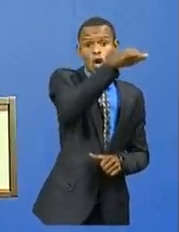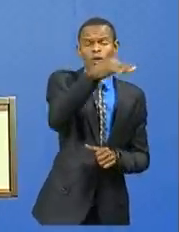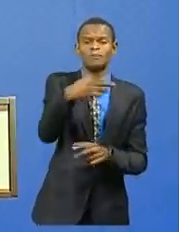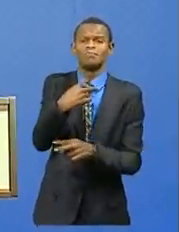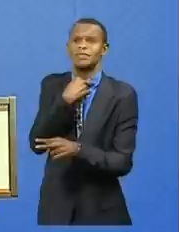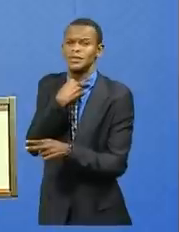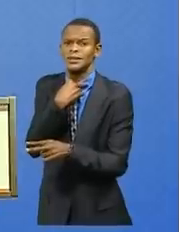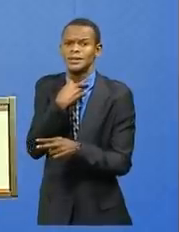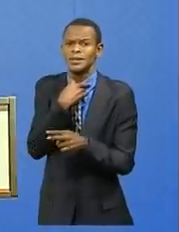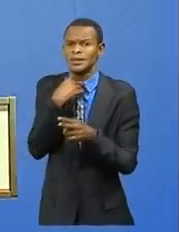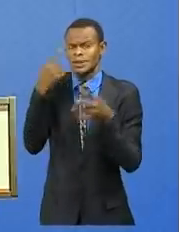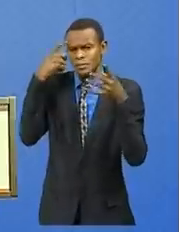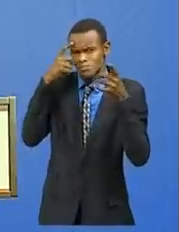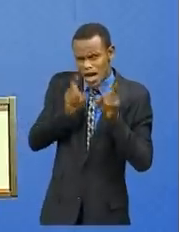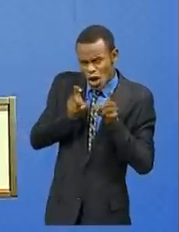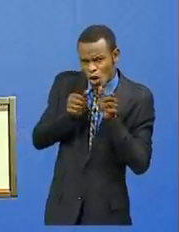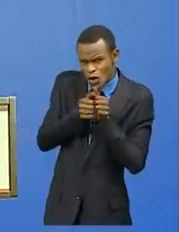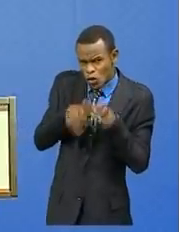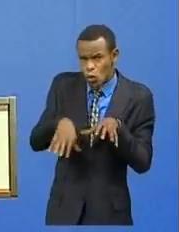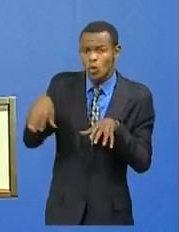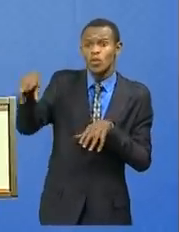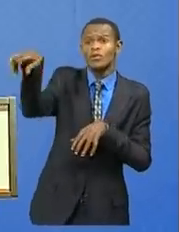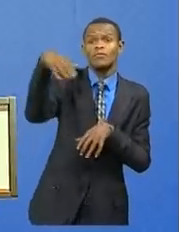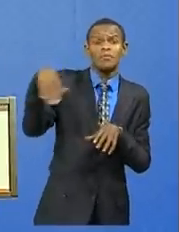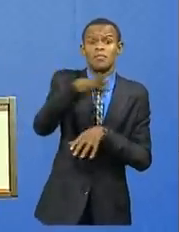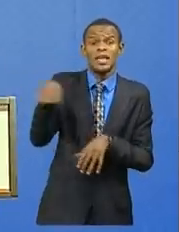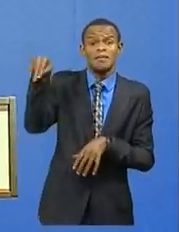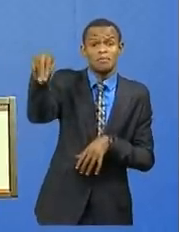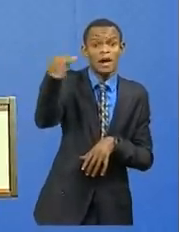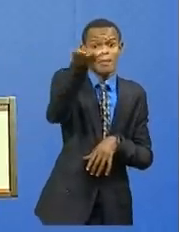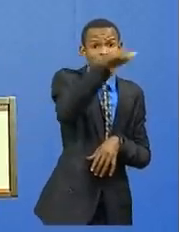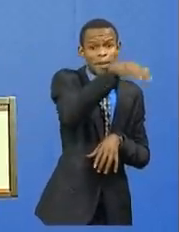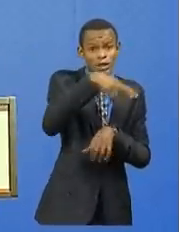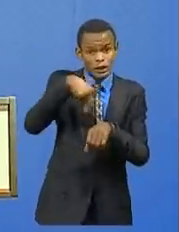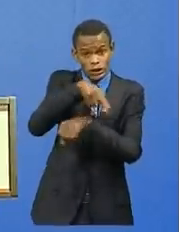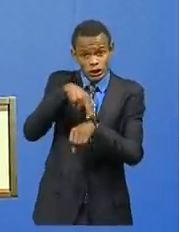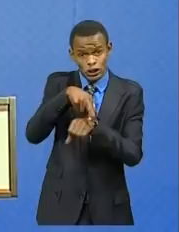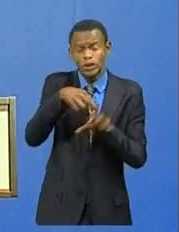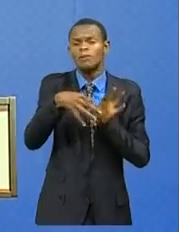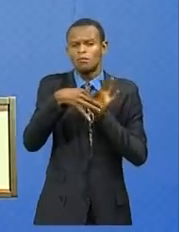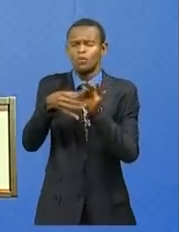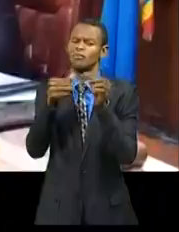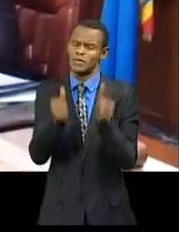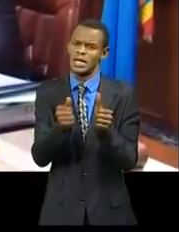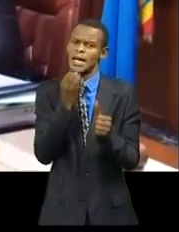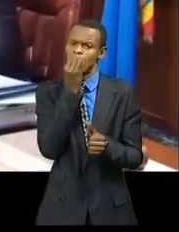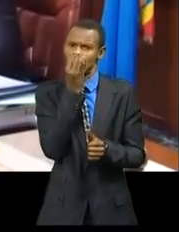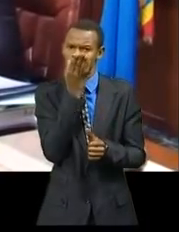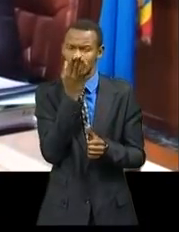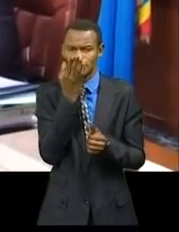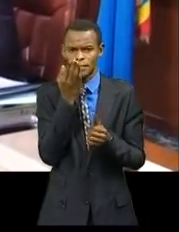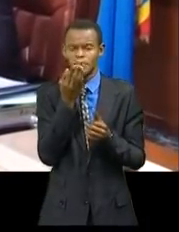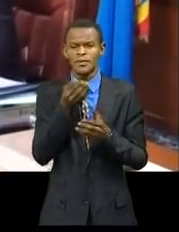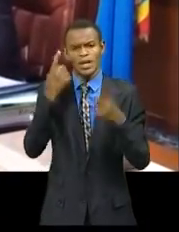compris dans le cadre de l'intégration régionale. Allusion faite ici aux dispositions du Traité du marché